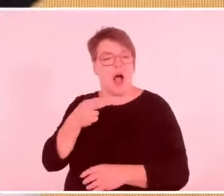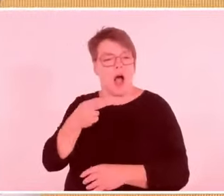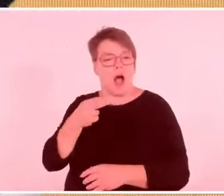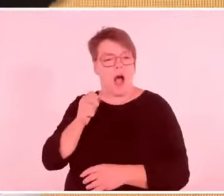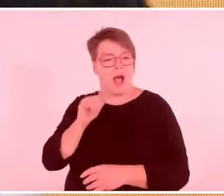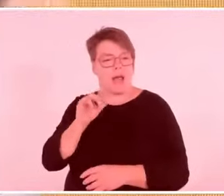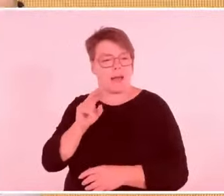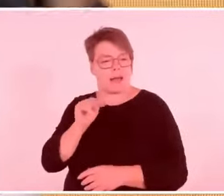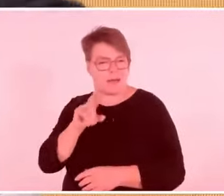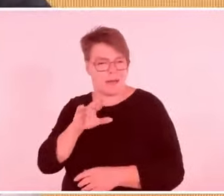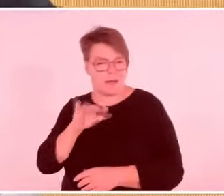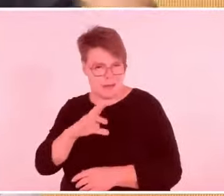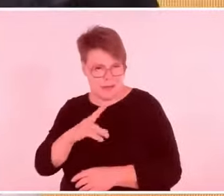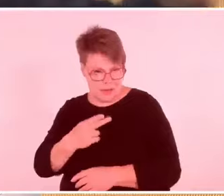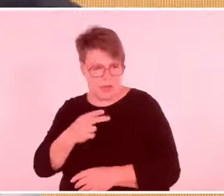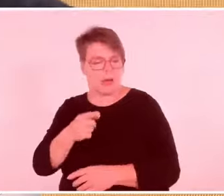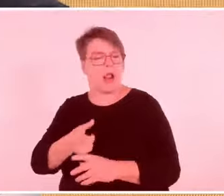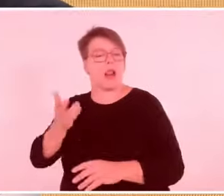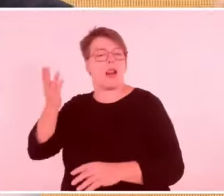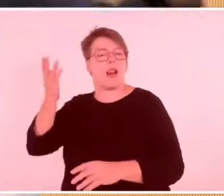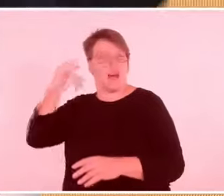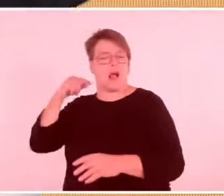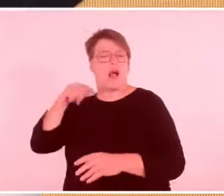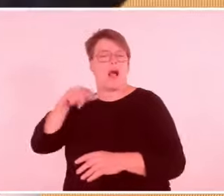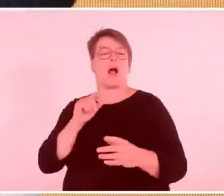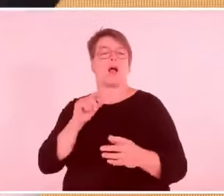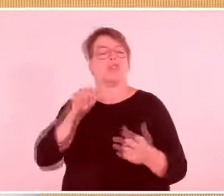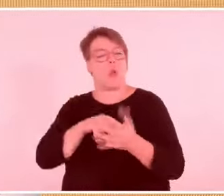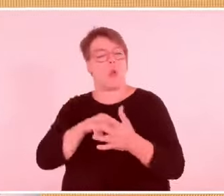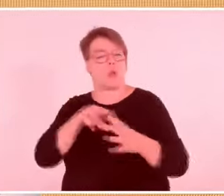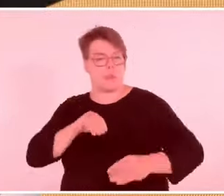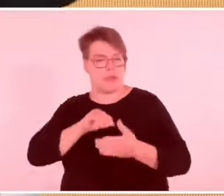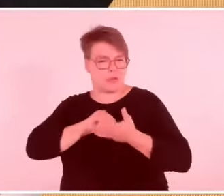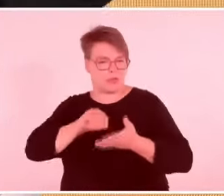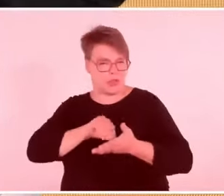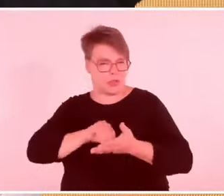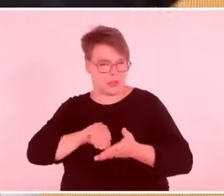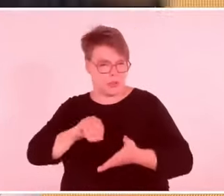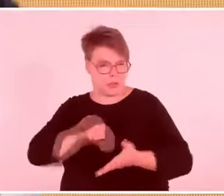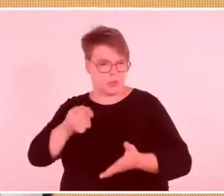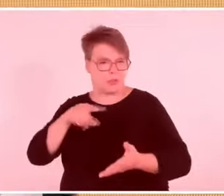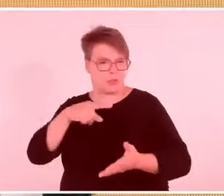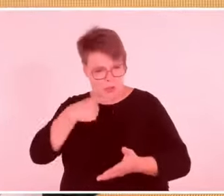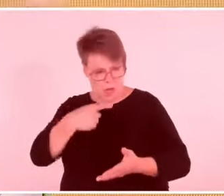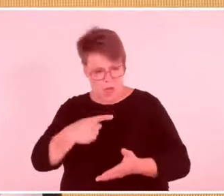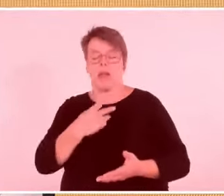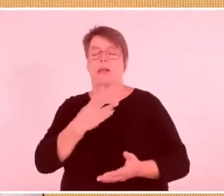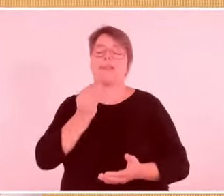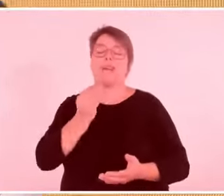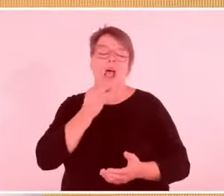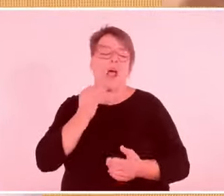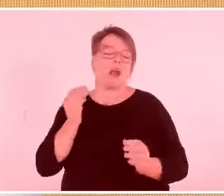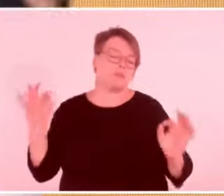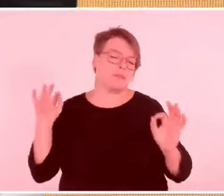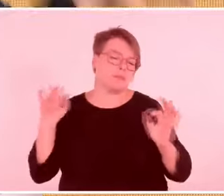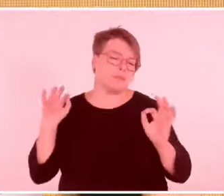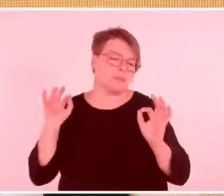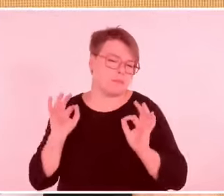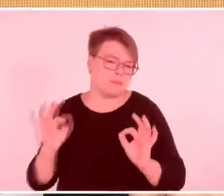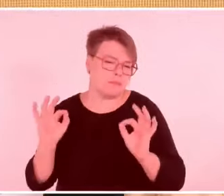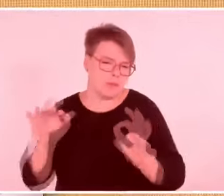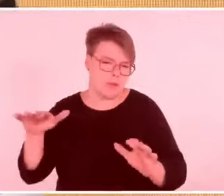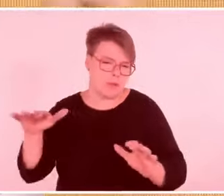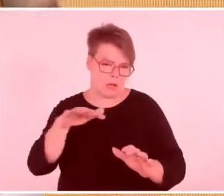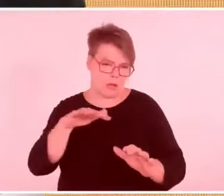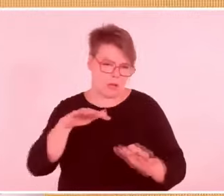hier in Deutschland. Die sollen alle bitte nach da hinfahren. Breivik, kann sich an Breivik erinnern, dieser verrückte Norweger, der